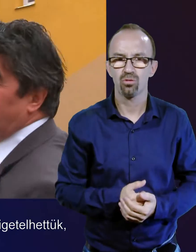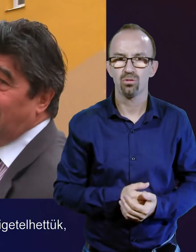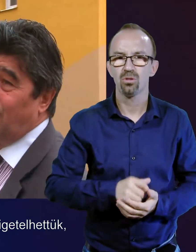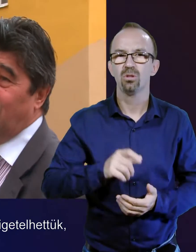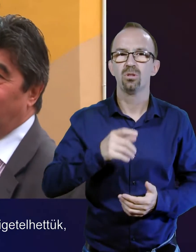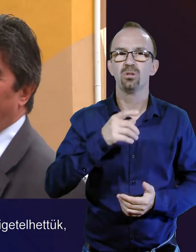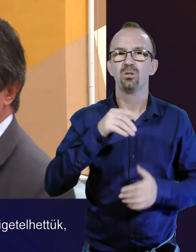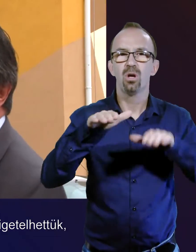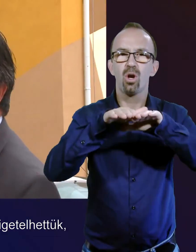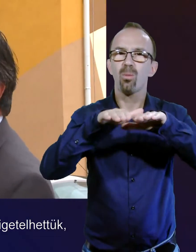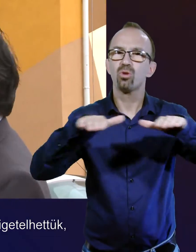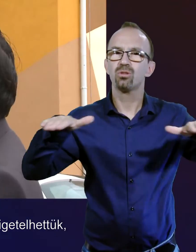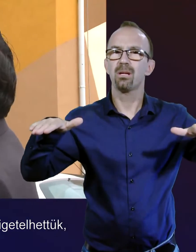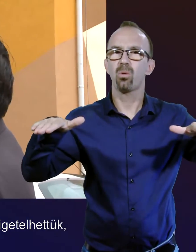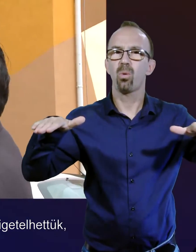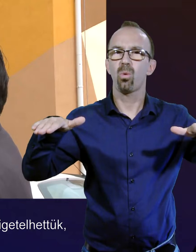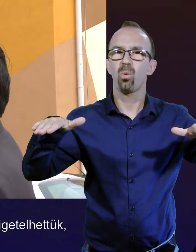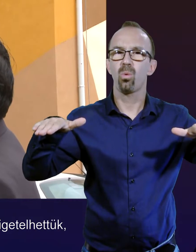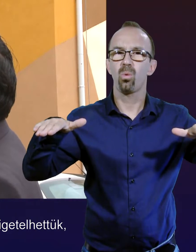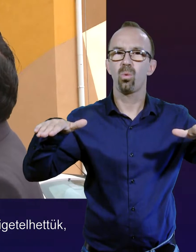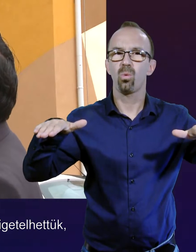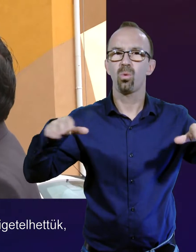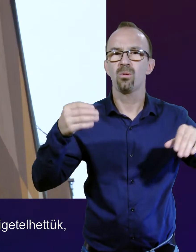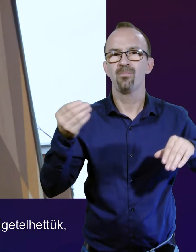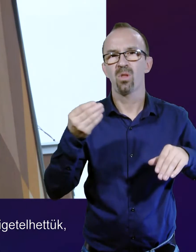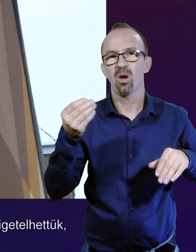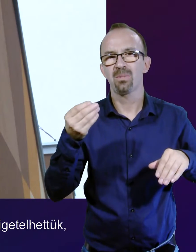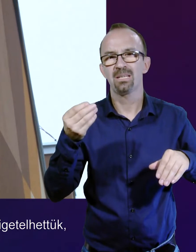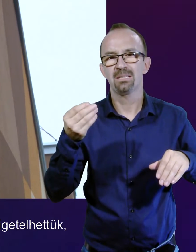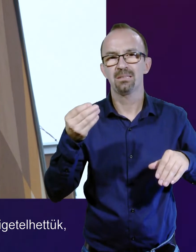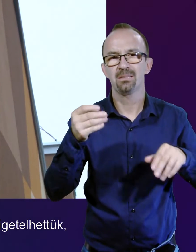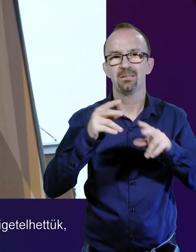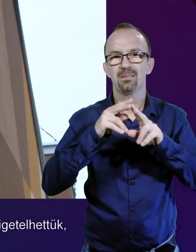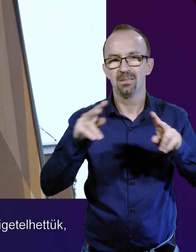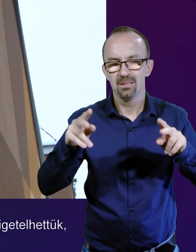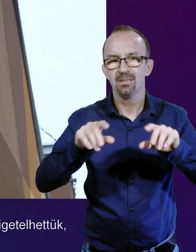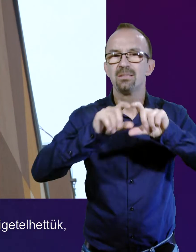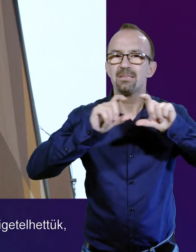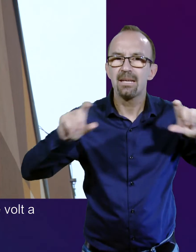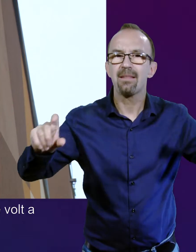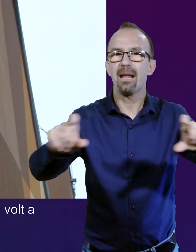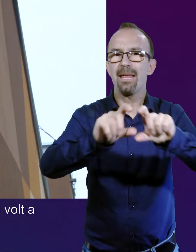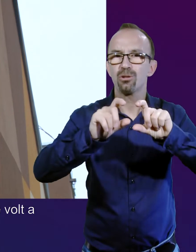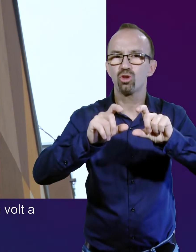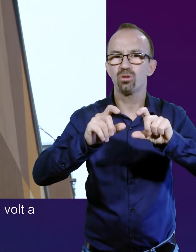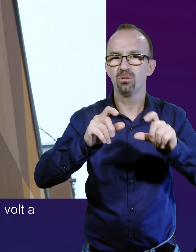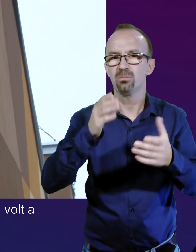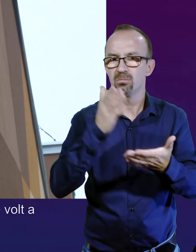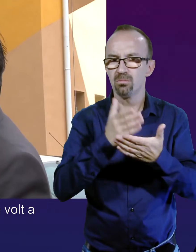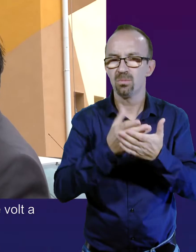a lapos tetőt, amivel rendelkezünk, leszigetelhettük, ami szintén